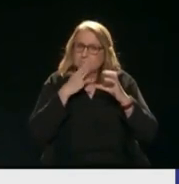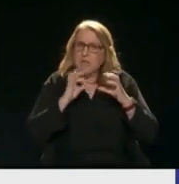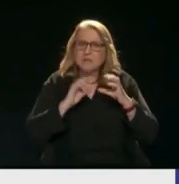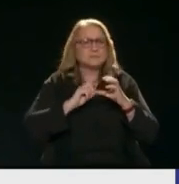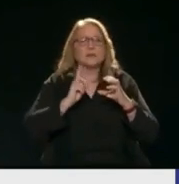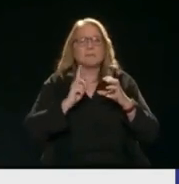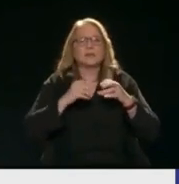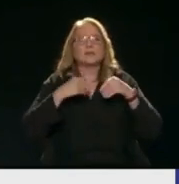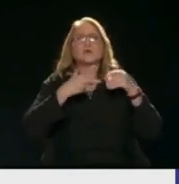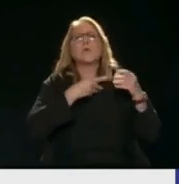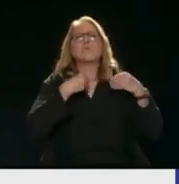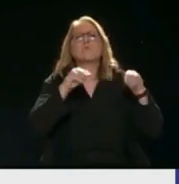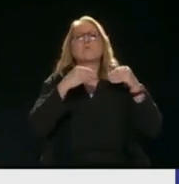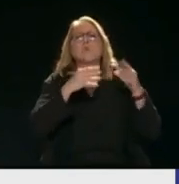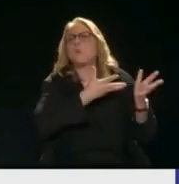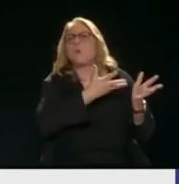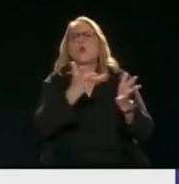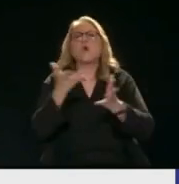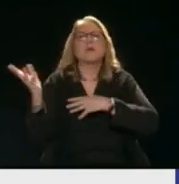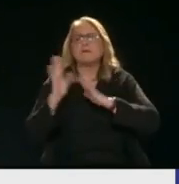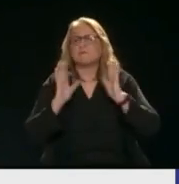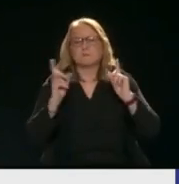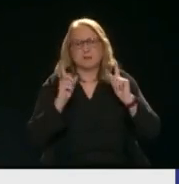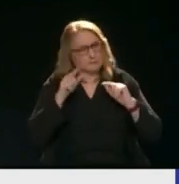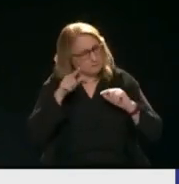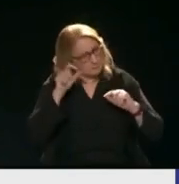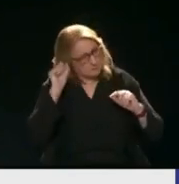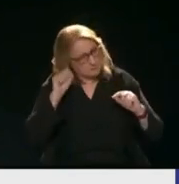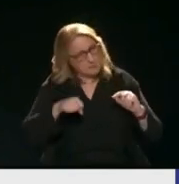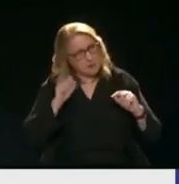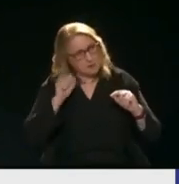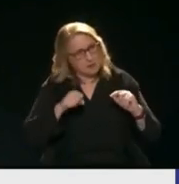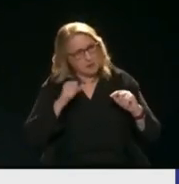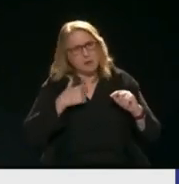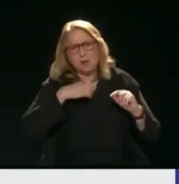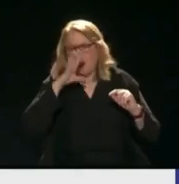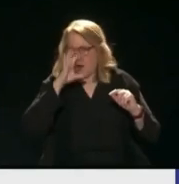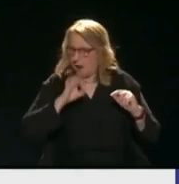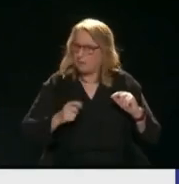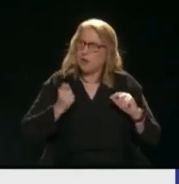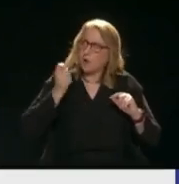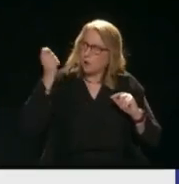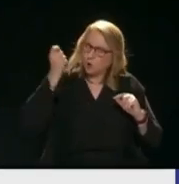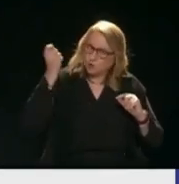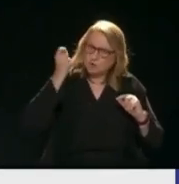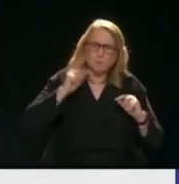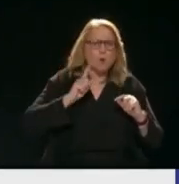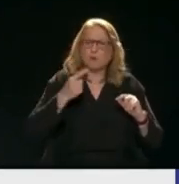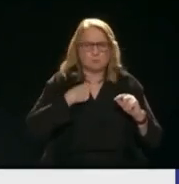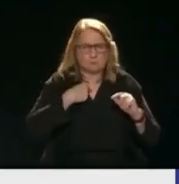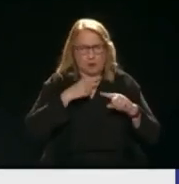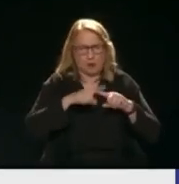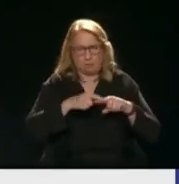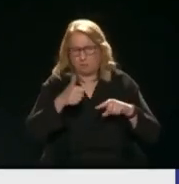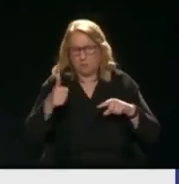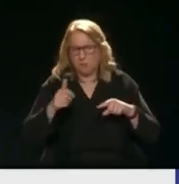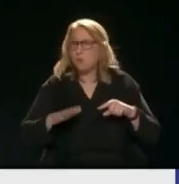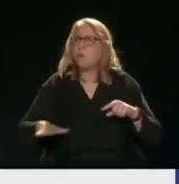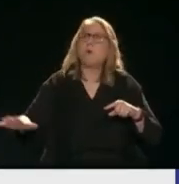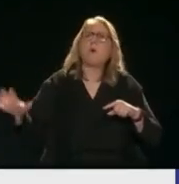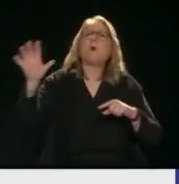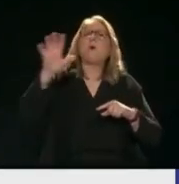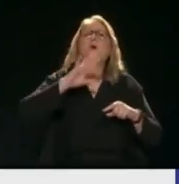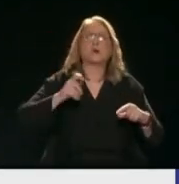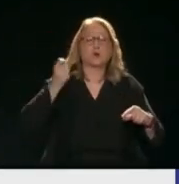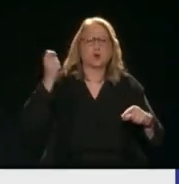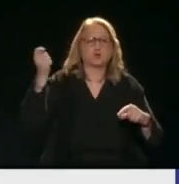πω Ναι Υπάρχει δυναμική αυτή τη στιγμή Όλες οι χώρες χρωστάνε Και η Τουρκία χρωστάει Όλοι οι Ευρώποιοι Όλοι χρωστάνε Όλοι